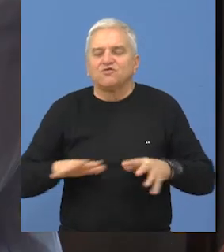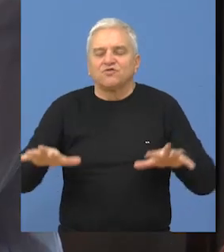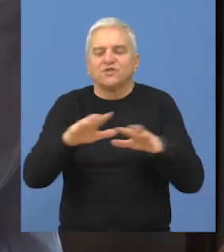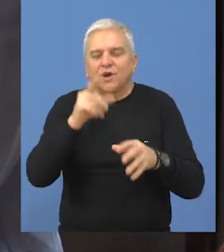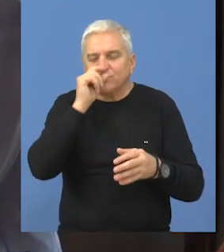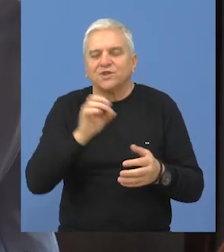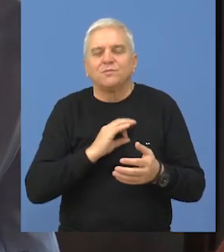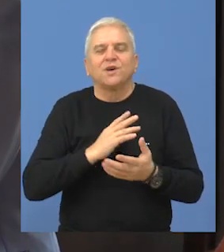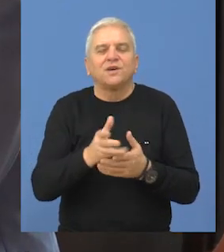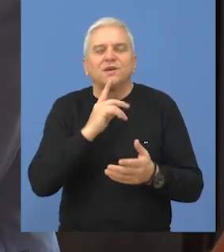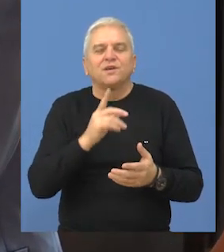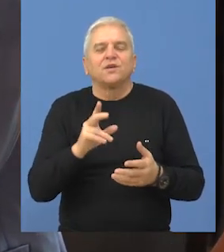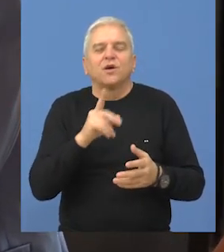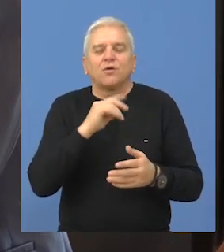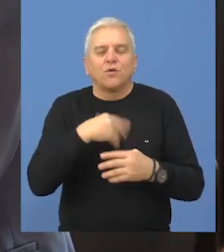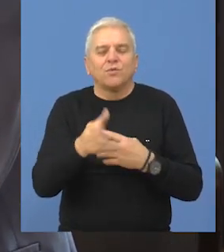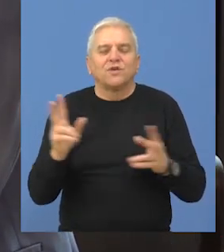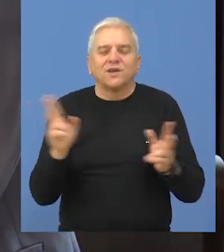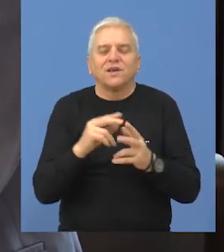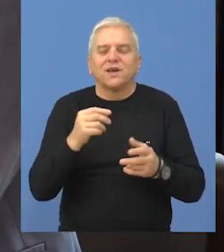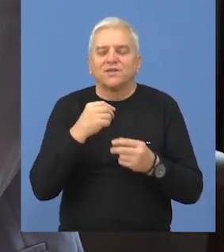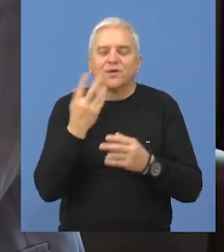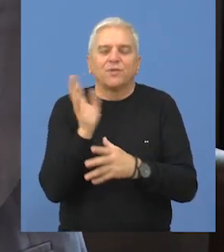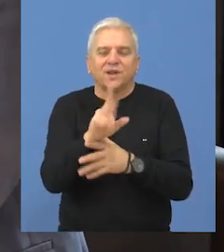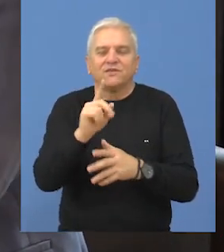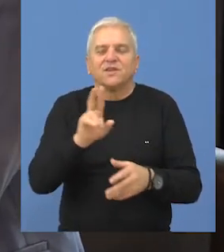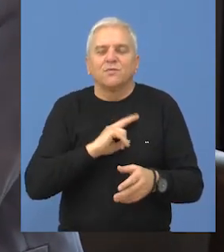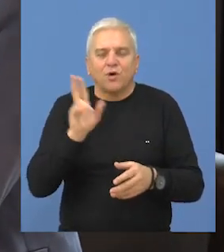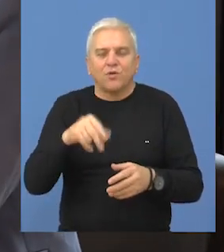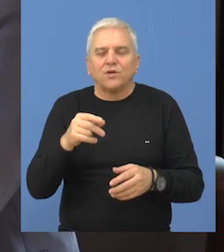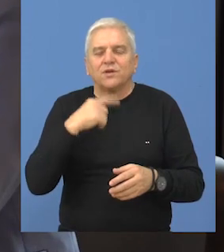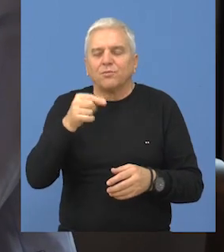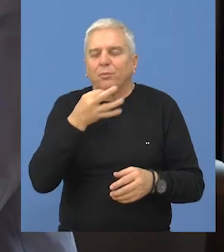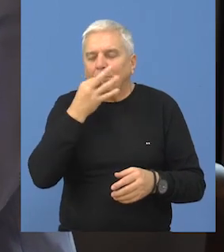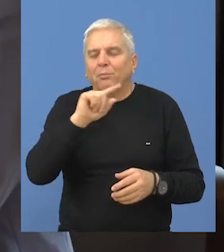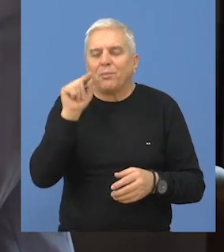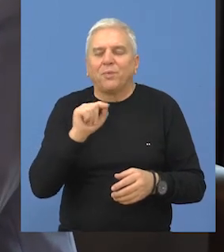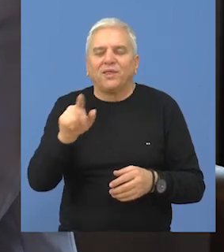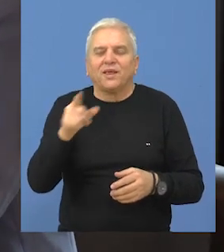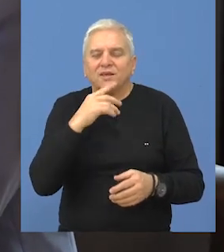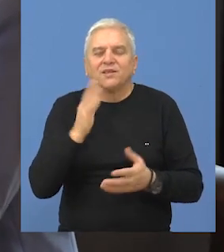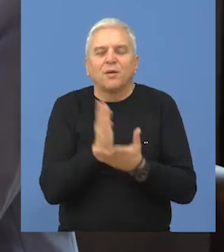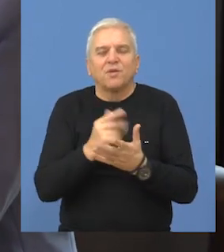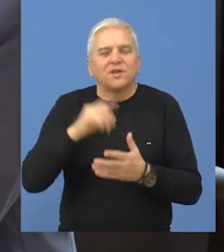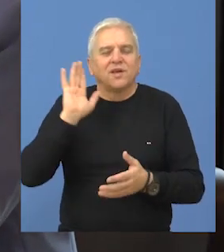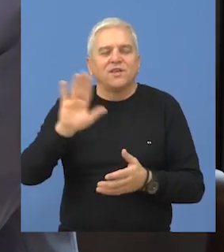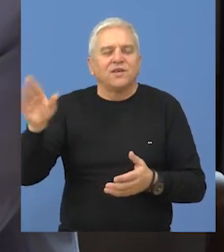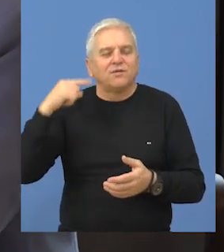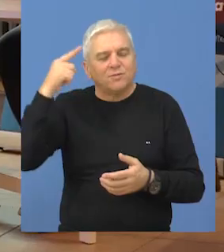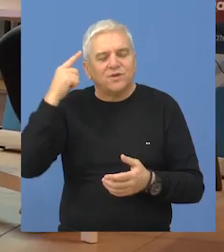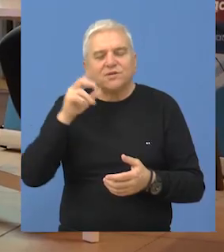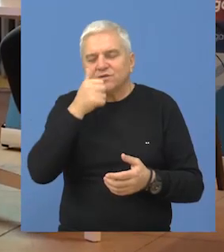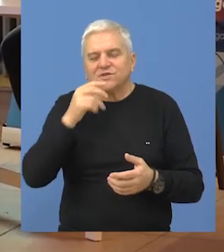mladih sa teritorije opštine Bečeji, koji su posle kratke prezentacije imali prilike da postave pitanja i podele svoje